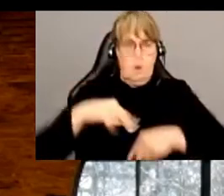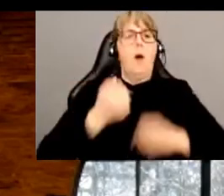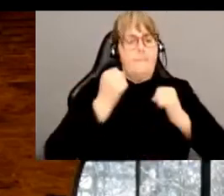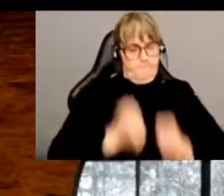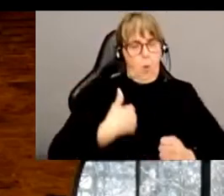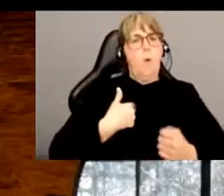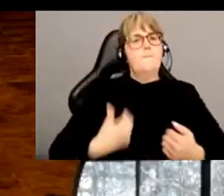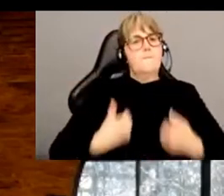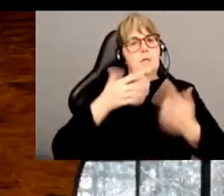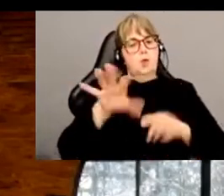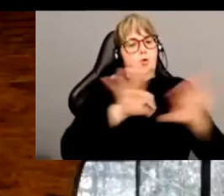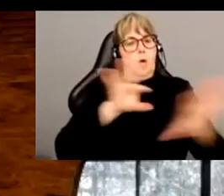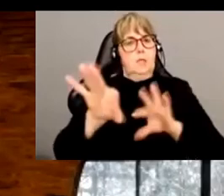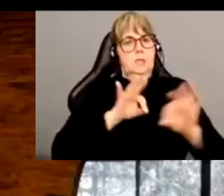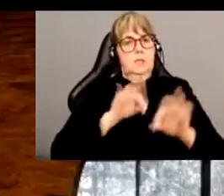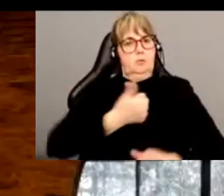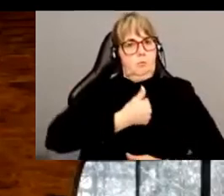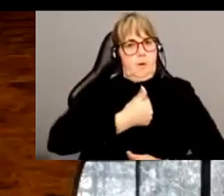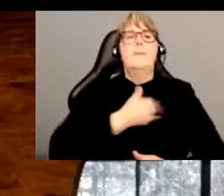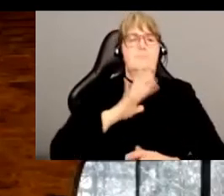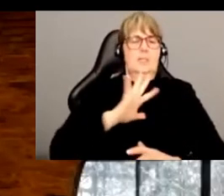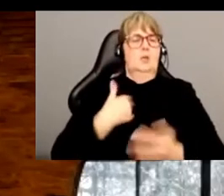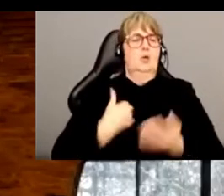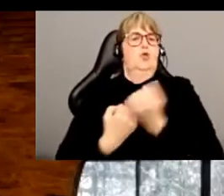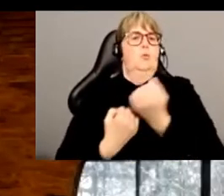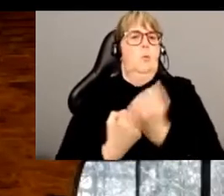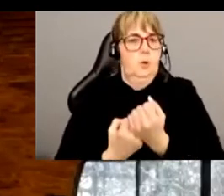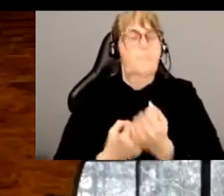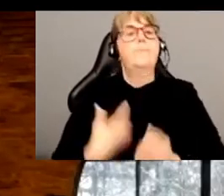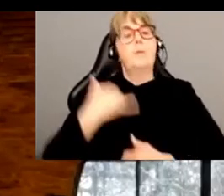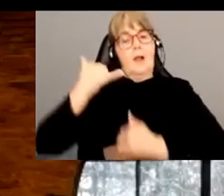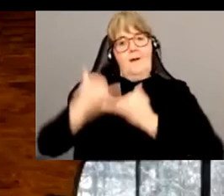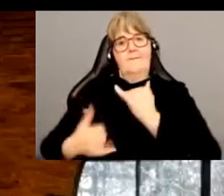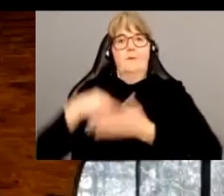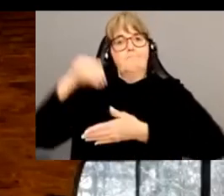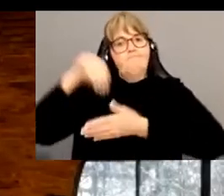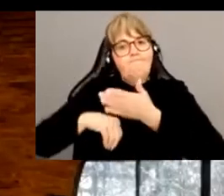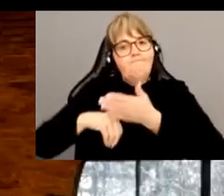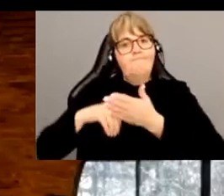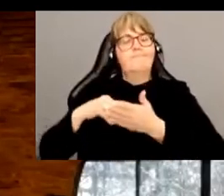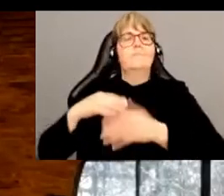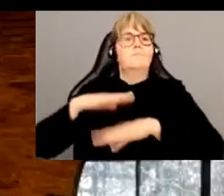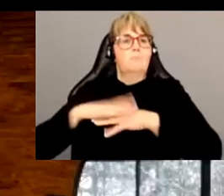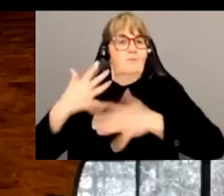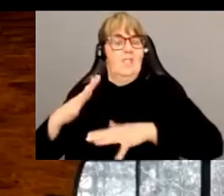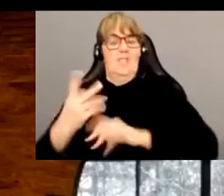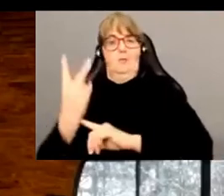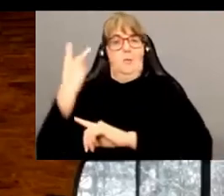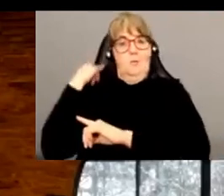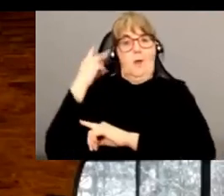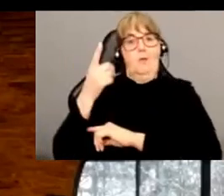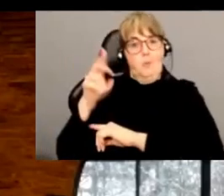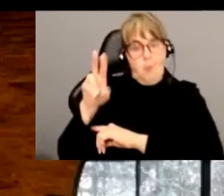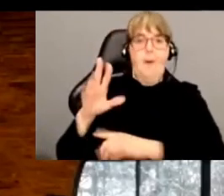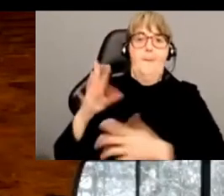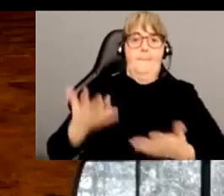pour soi-même est fondamental et c'est ce que je soutenais. Et depuis la fin de ma thèse, fait à peu près deux ans, je fais un peu d'enseignement donc